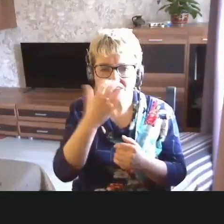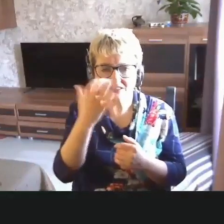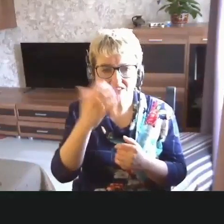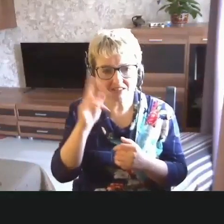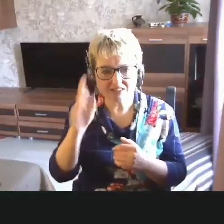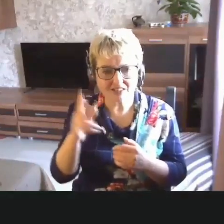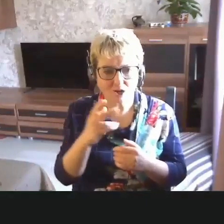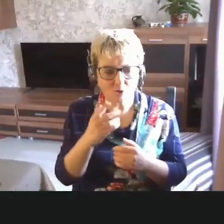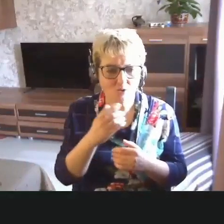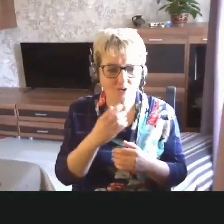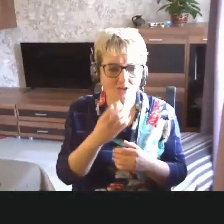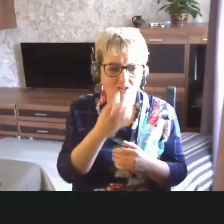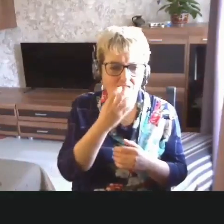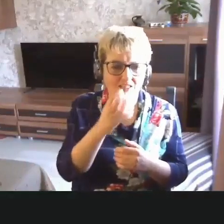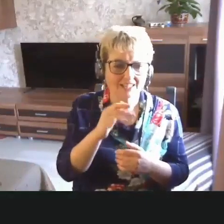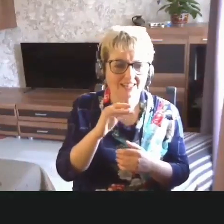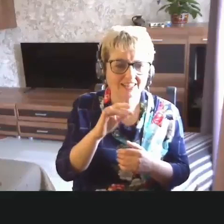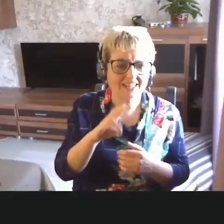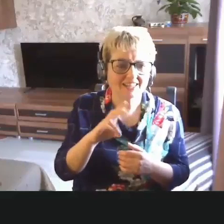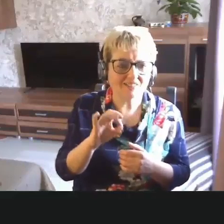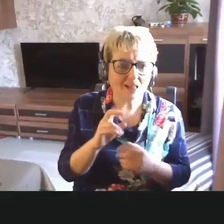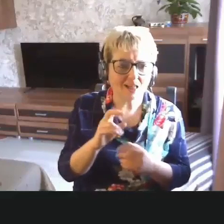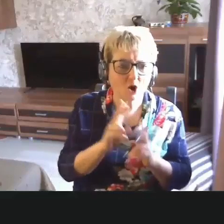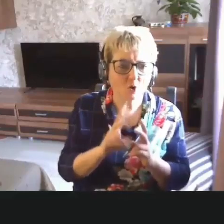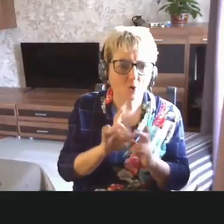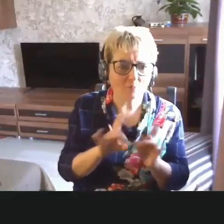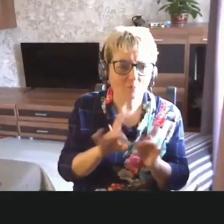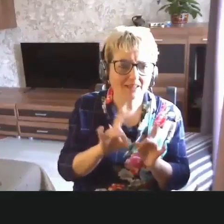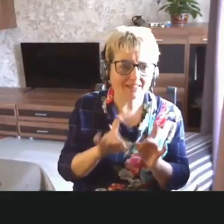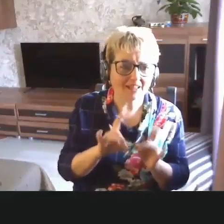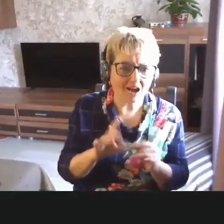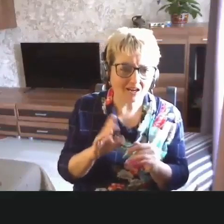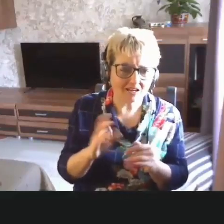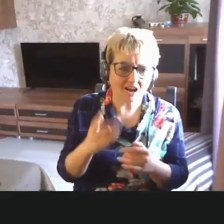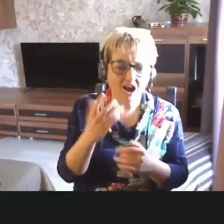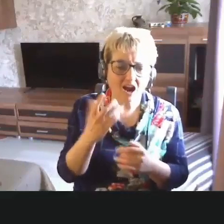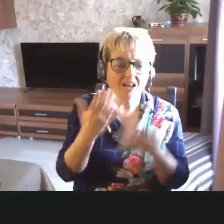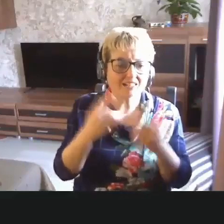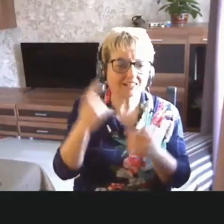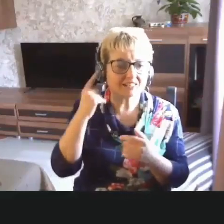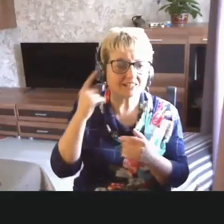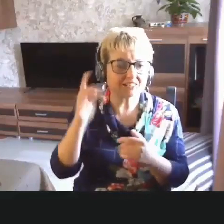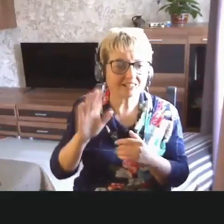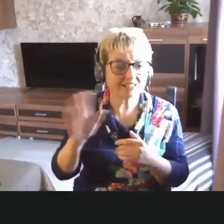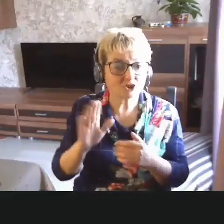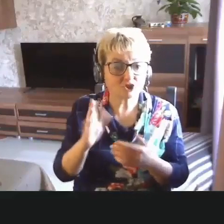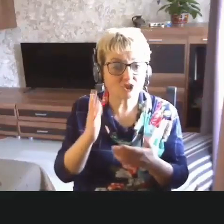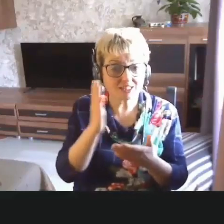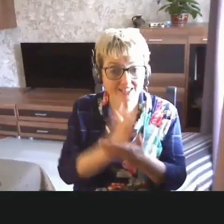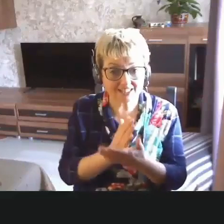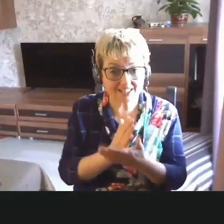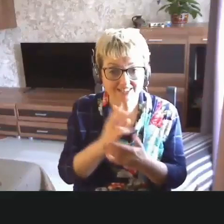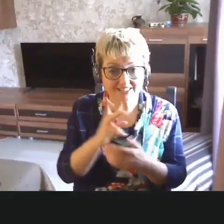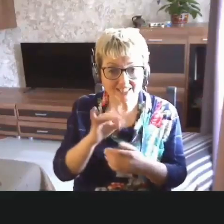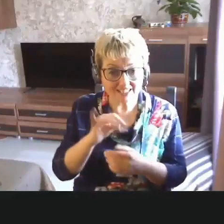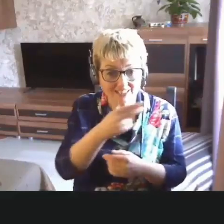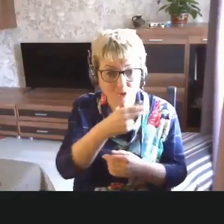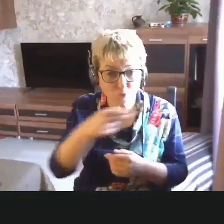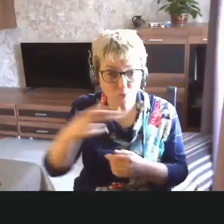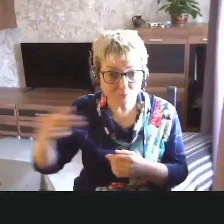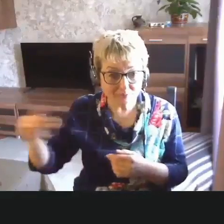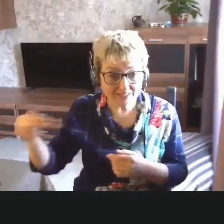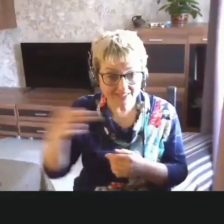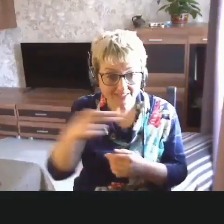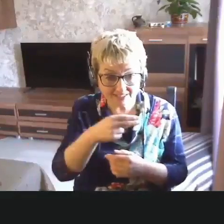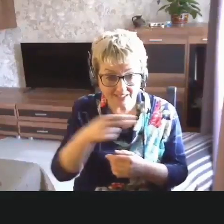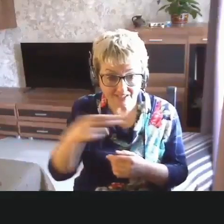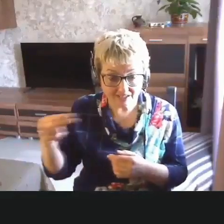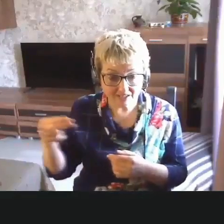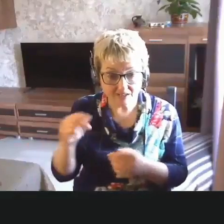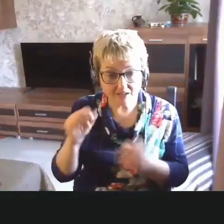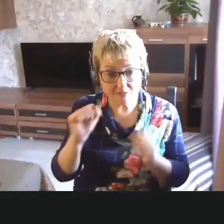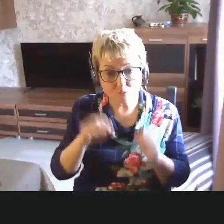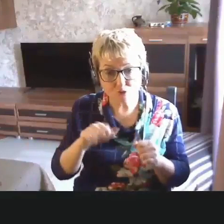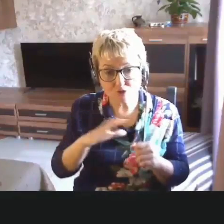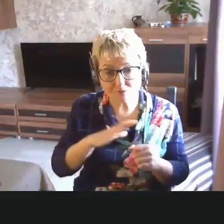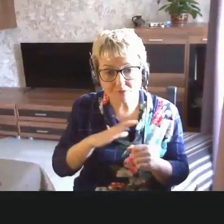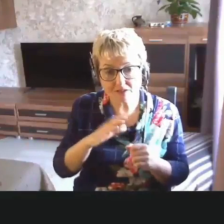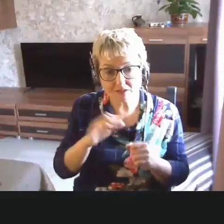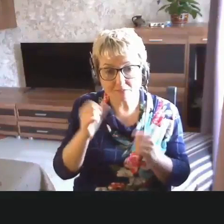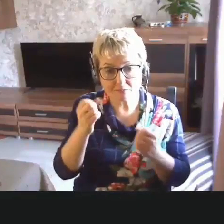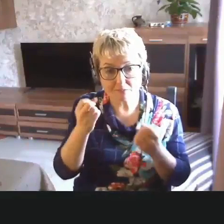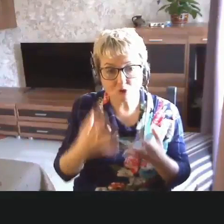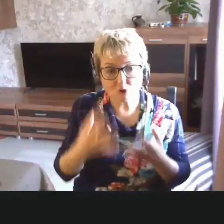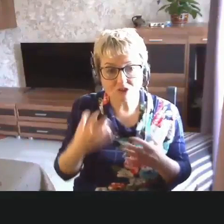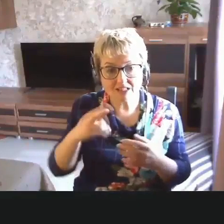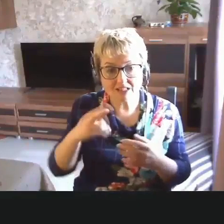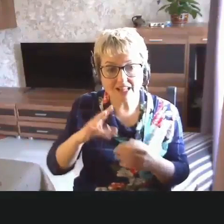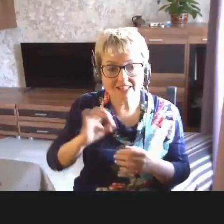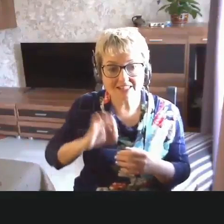тифры, комментарии какие-то, наверное, вопрос, а если не слыших, если есть субтитры, но может быть, просто для